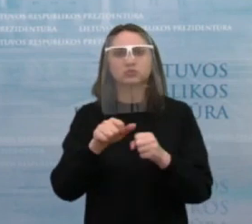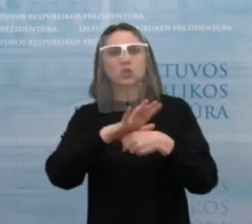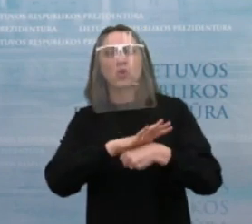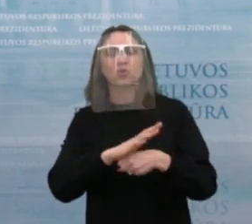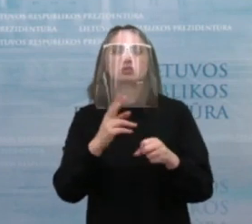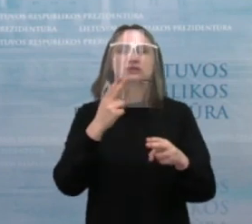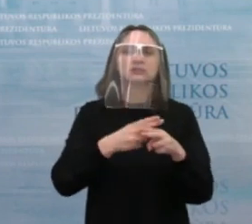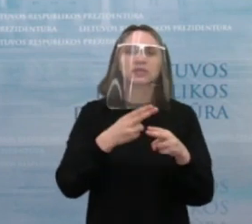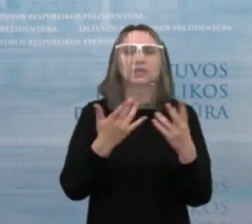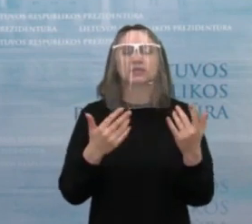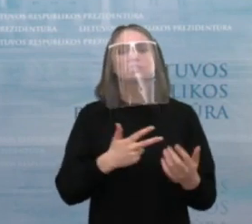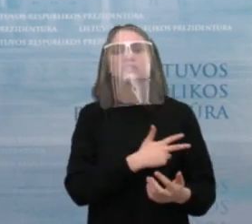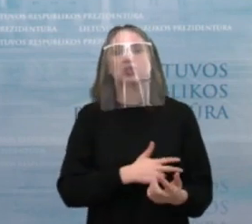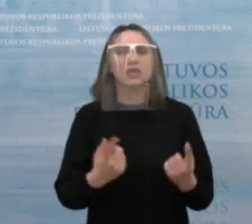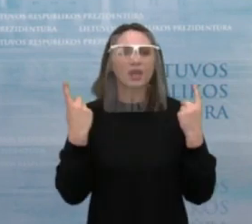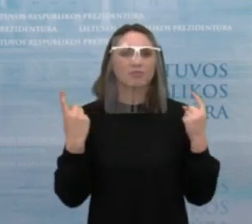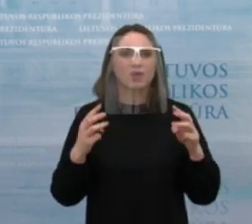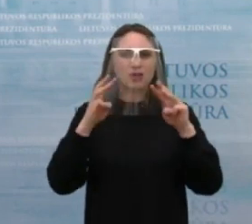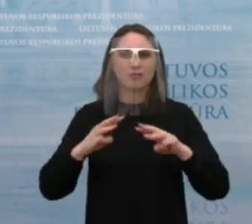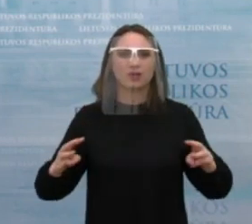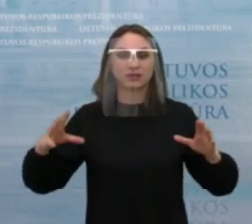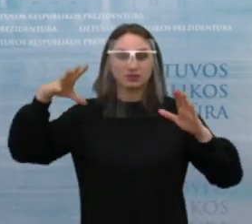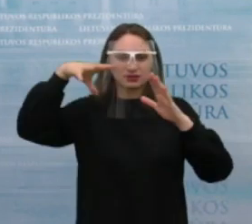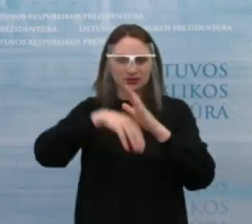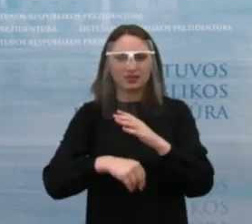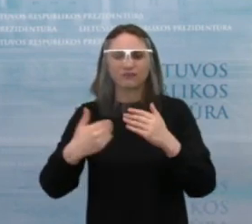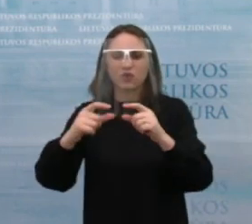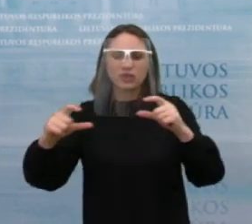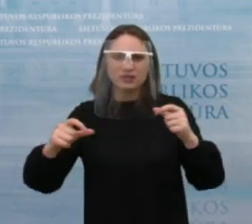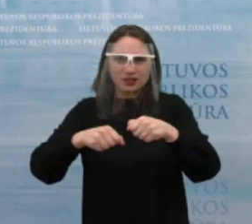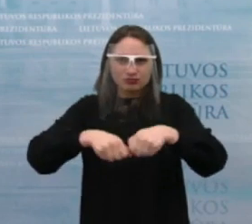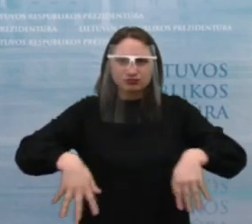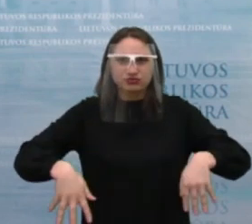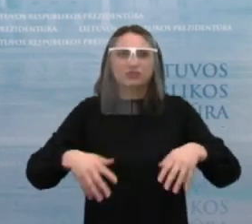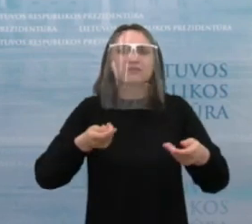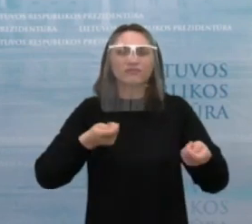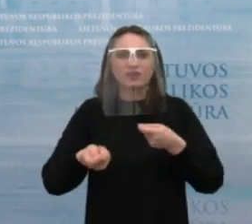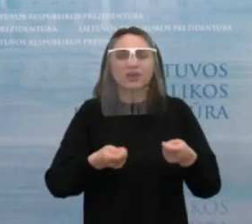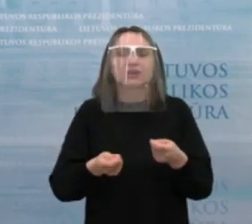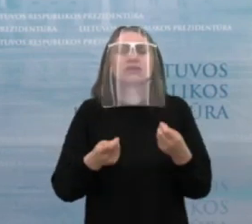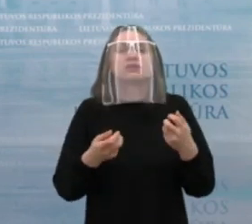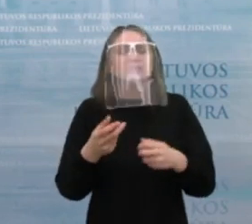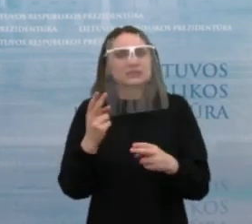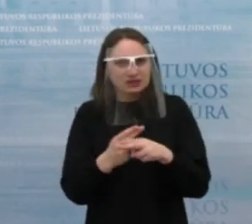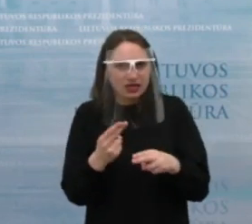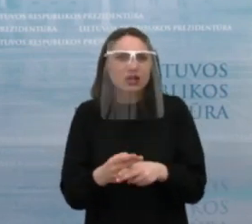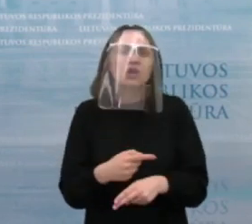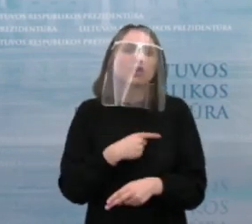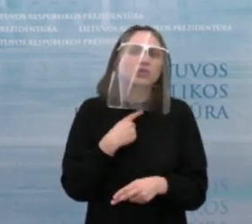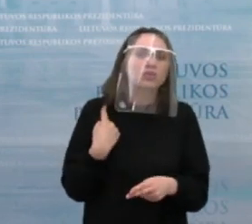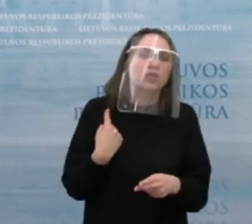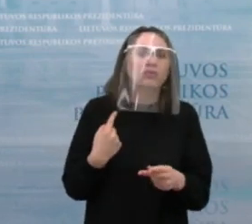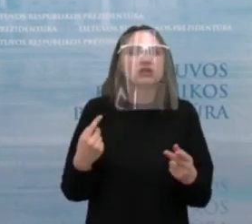dabar yra padėtis būtent socialinis apsukos tarp ministerijų pavaldžiose įstaigosi? Ten jau ar ta problema, sveikim, sirgimo yra, na,